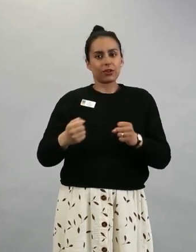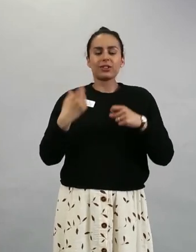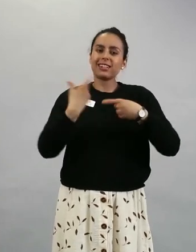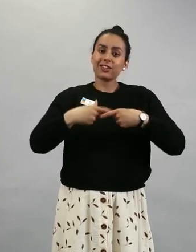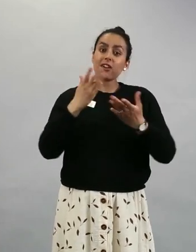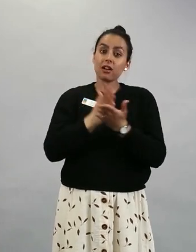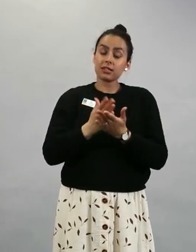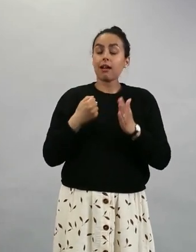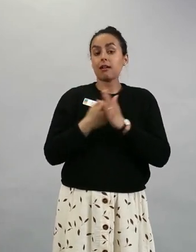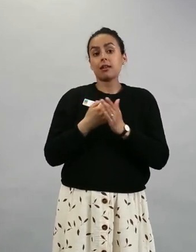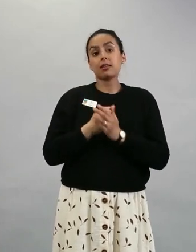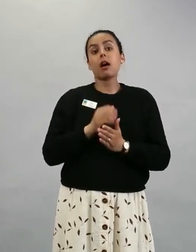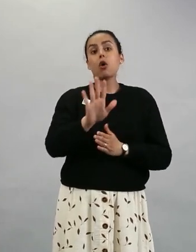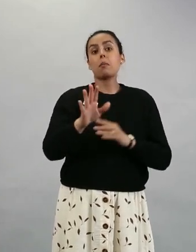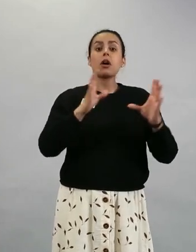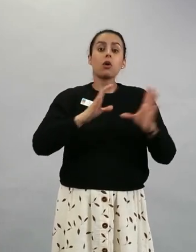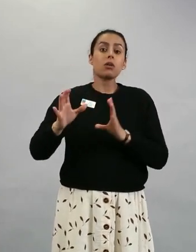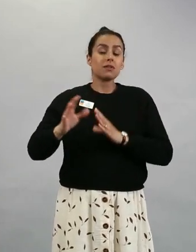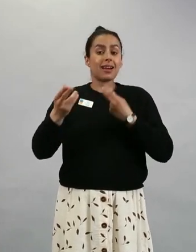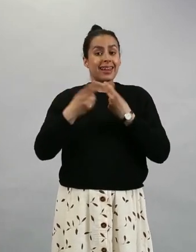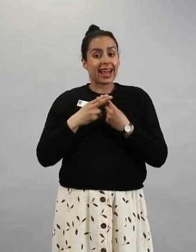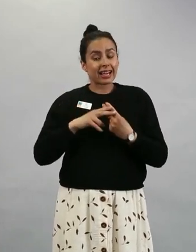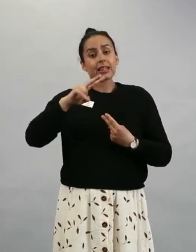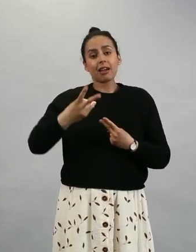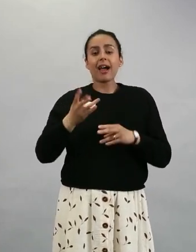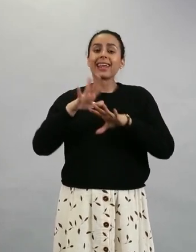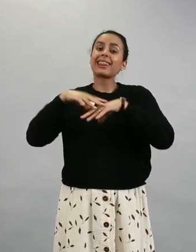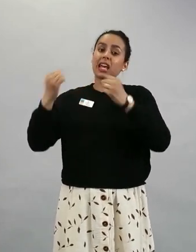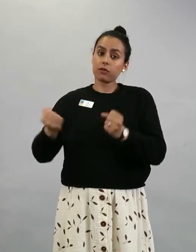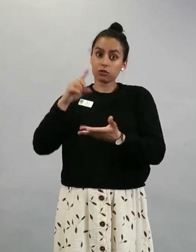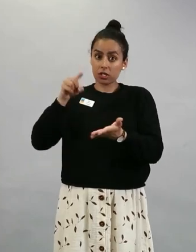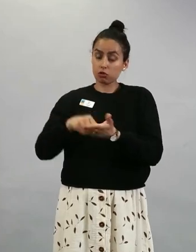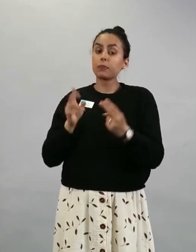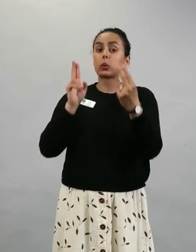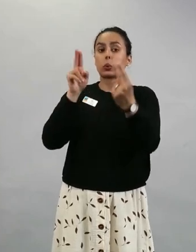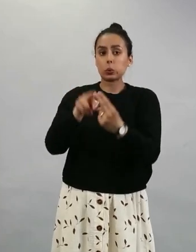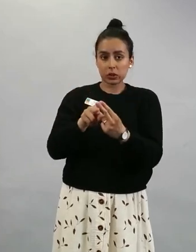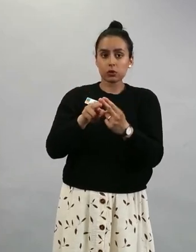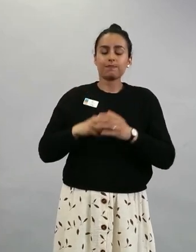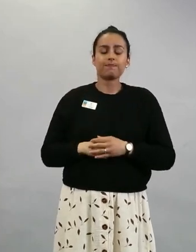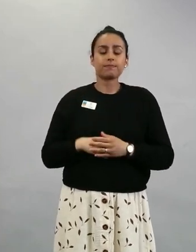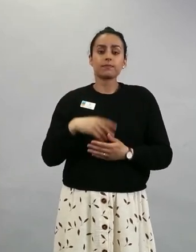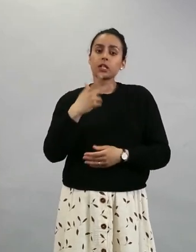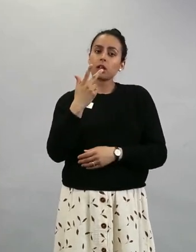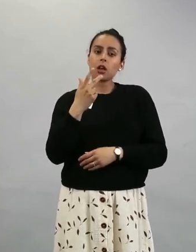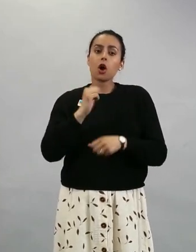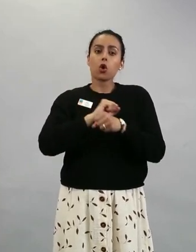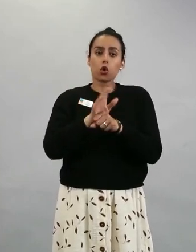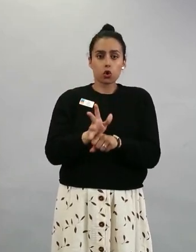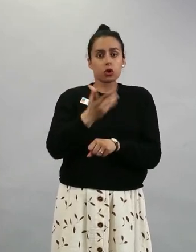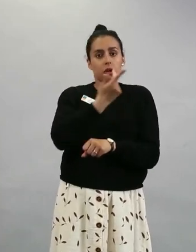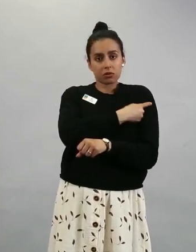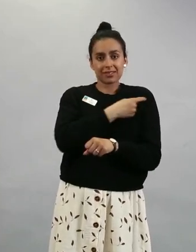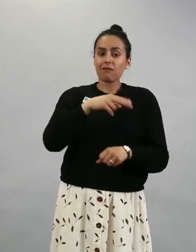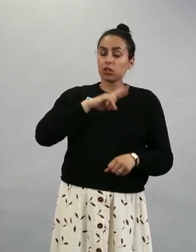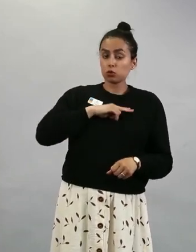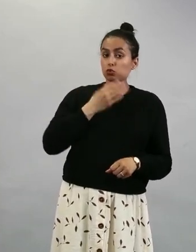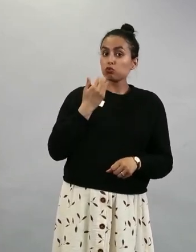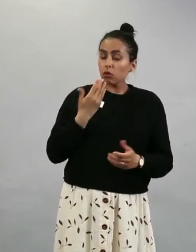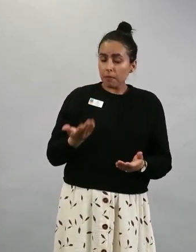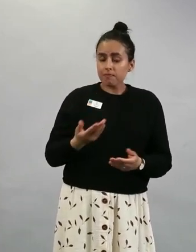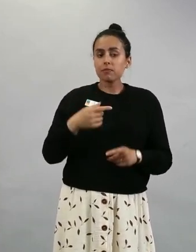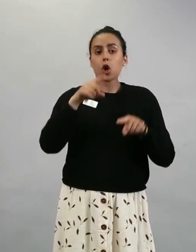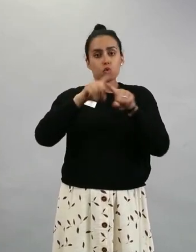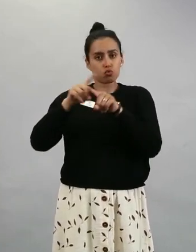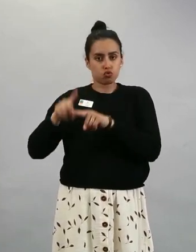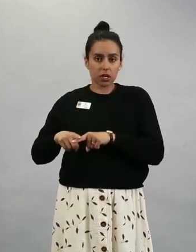lääkäriin tai omaan terveyskeskukseen. Koronarokotuksen järjestämisestähän vastaavat kunnat, eli se